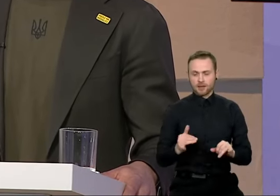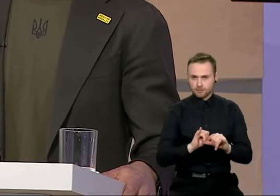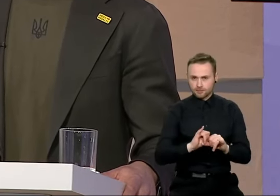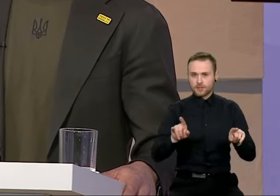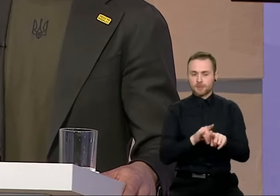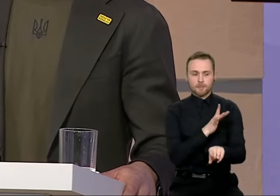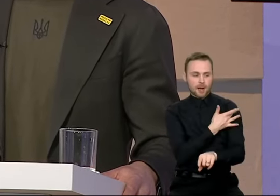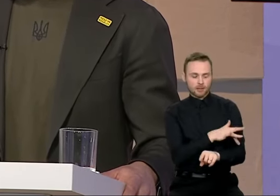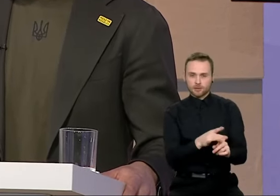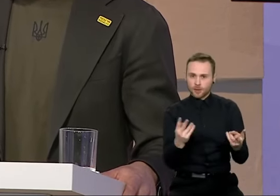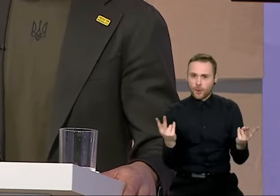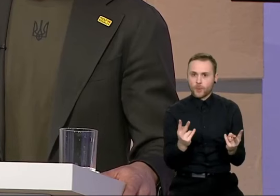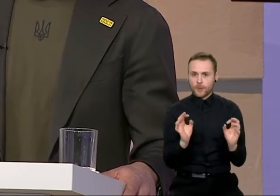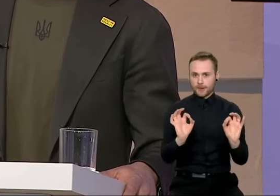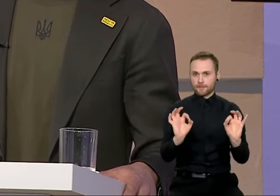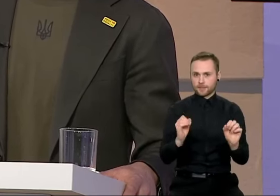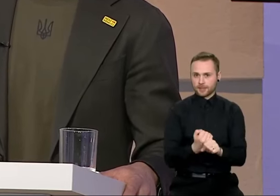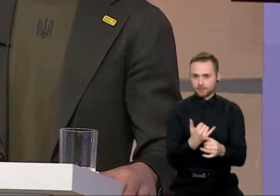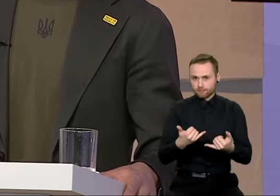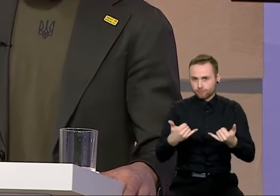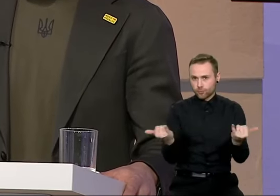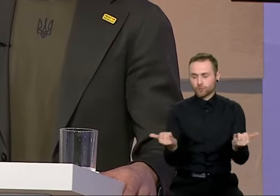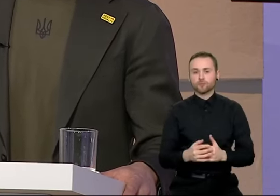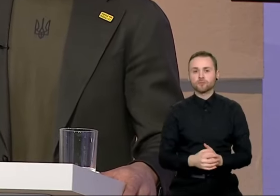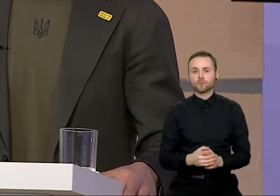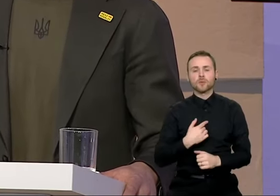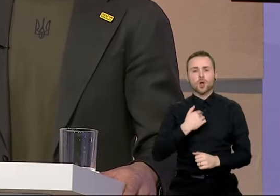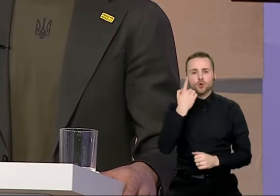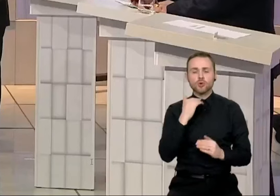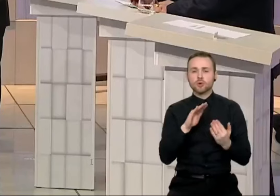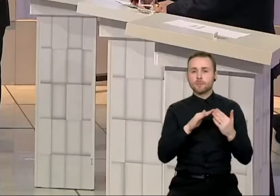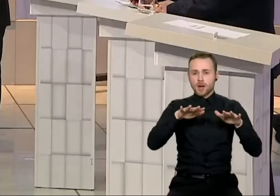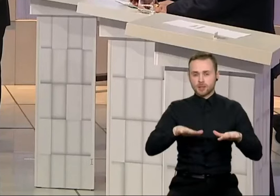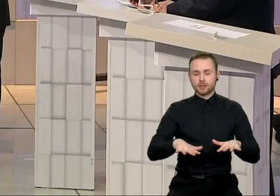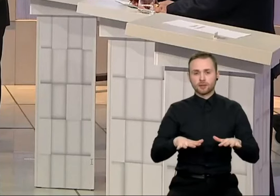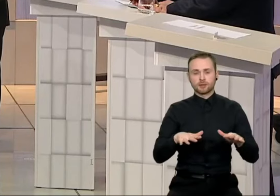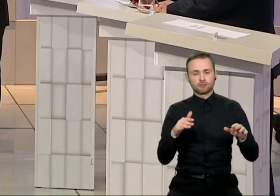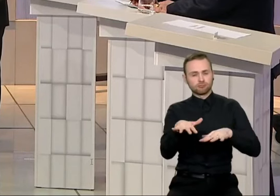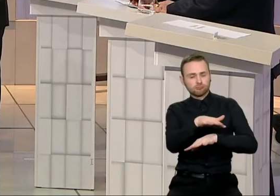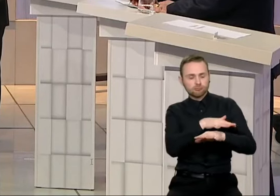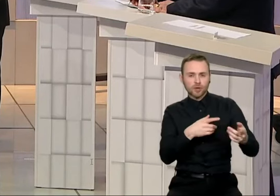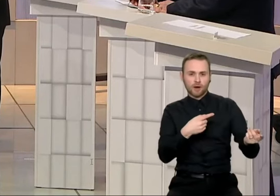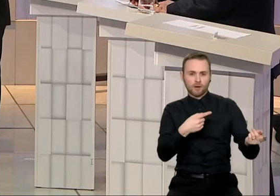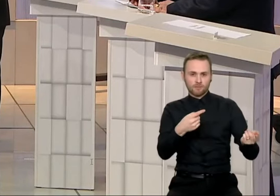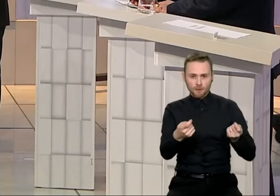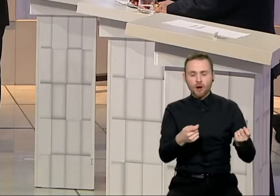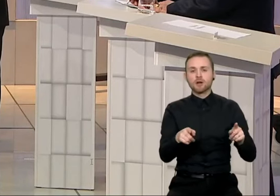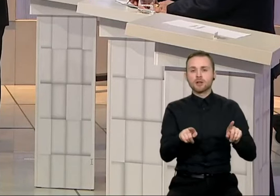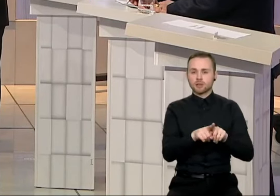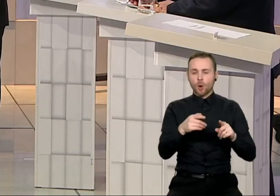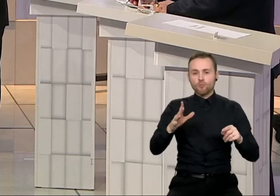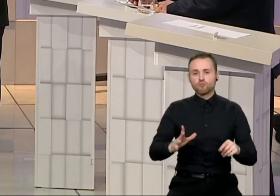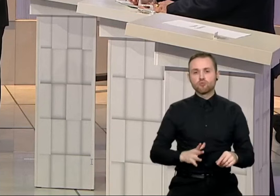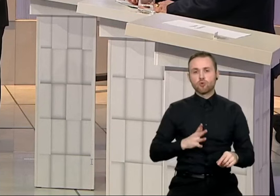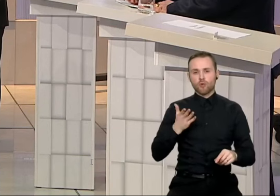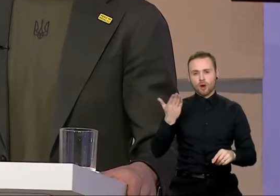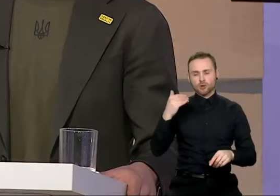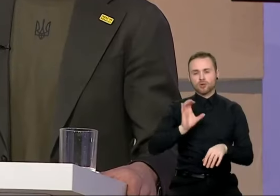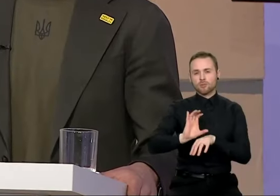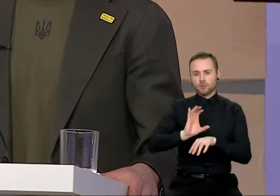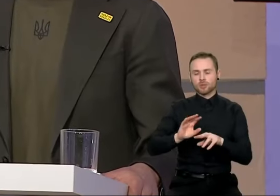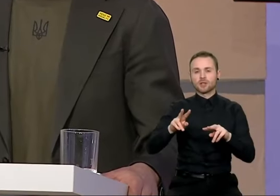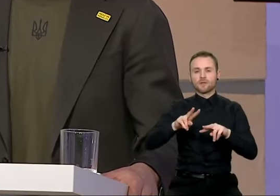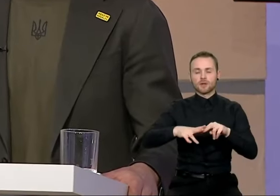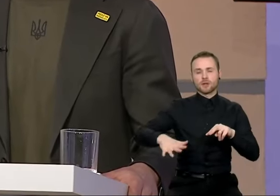paslaugos. Norėčiau mieste kontroliuoti miesto drėką ir skatinti miesto buvusių pramoninių teritorijų